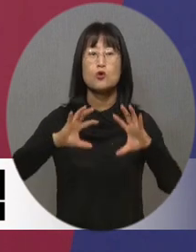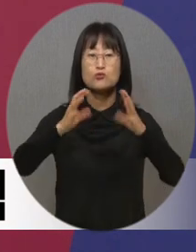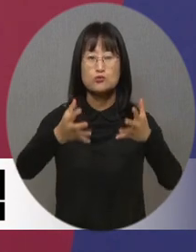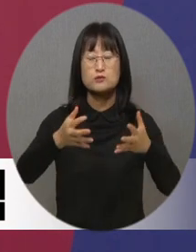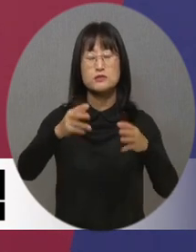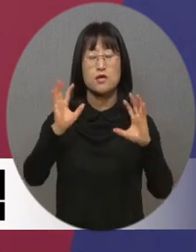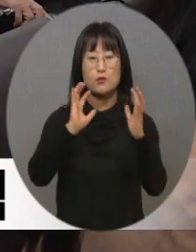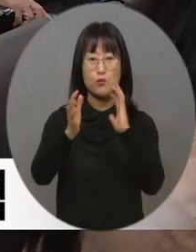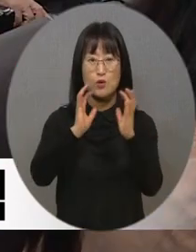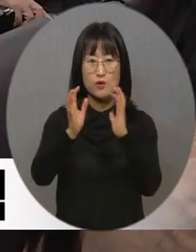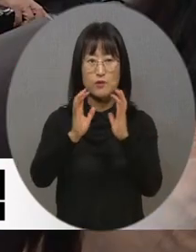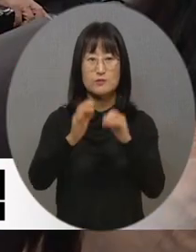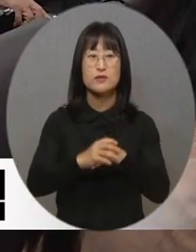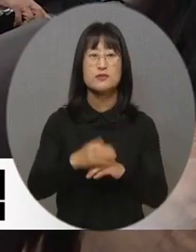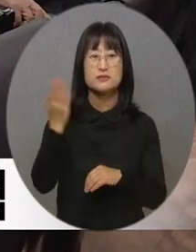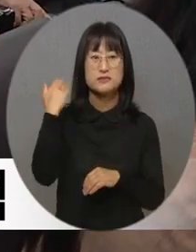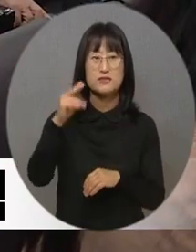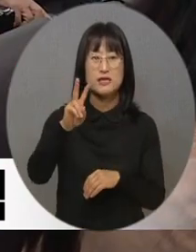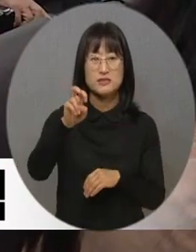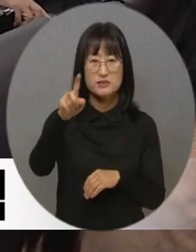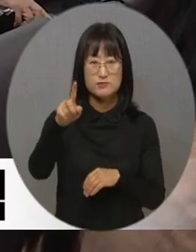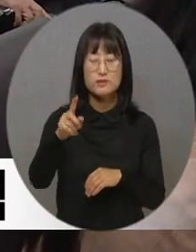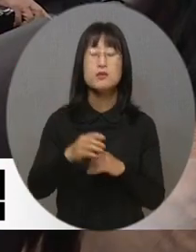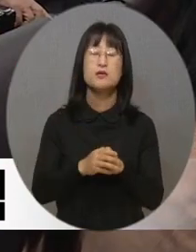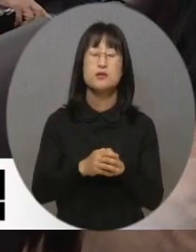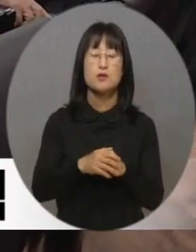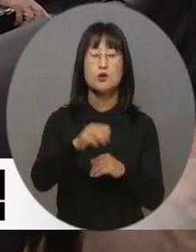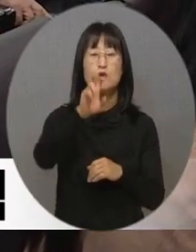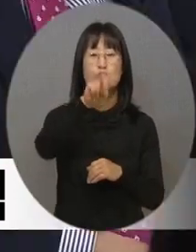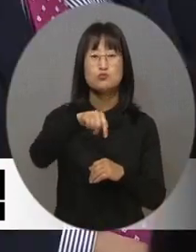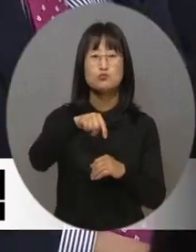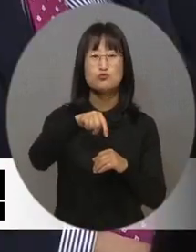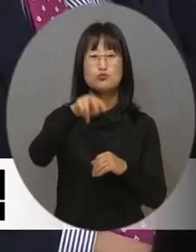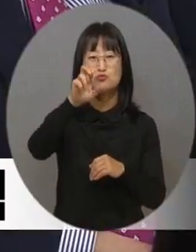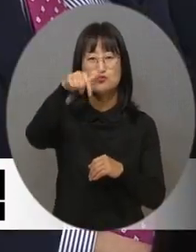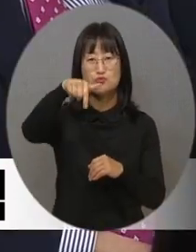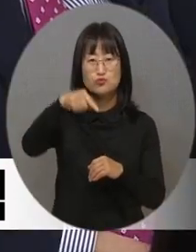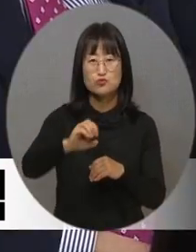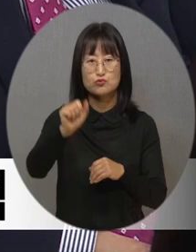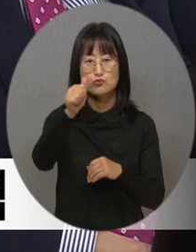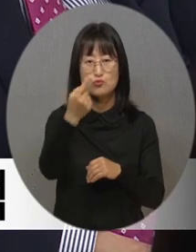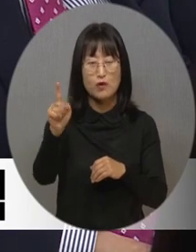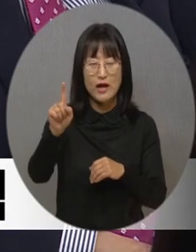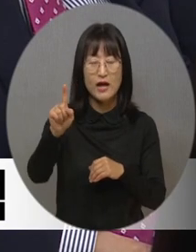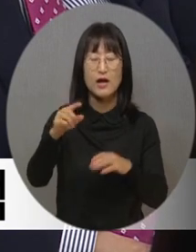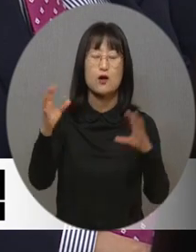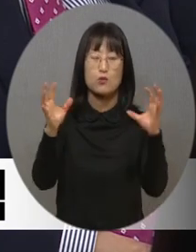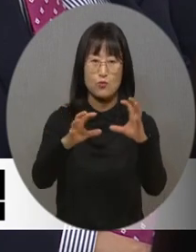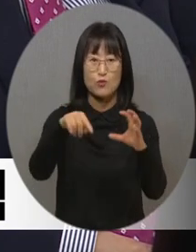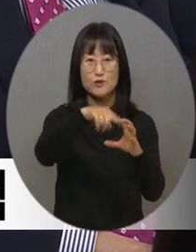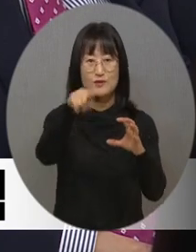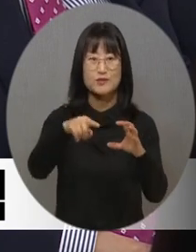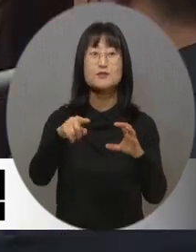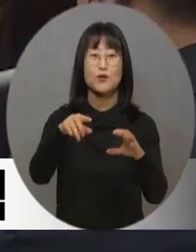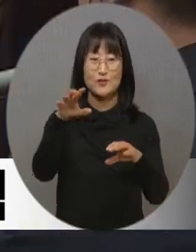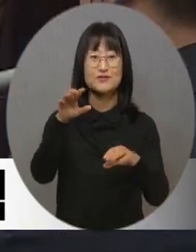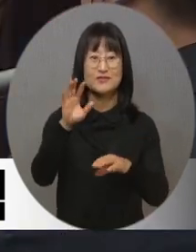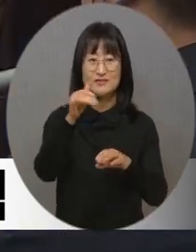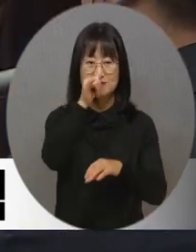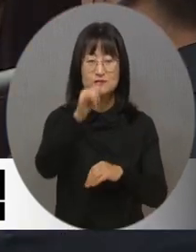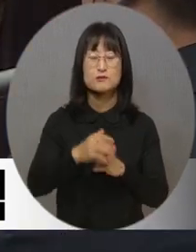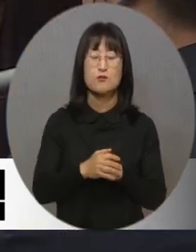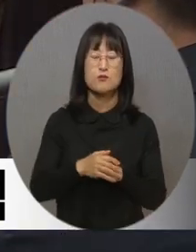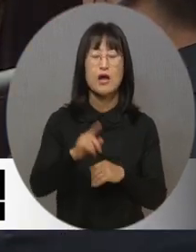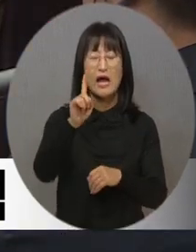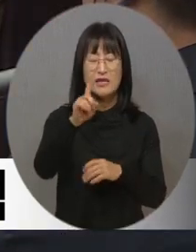세미나도 지난 21일 예술의 전당 무궁화홀에서 진행됐습니다. 서로 구별된 존재가 아닌 하나의